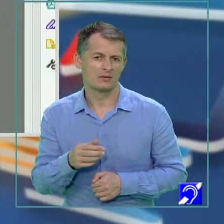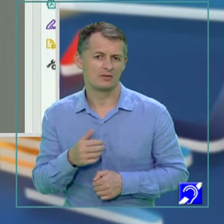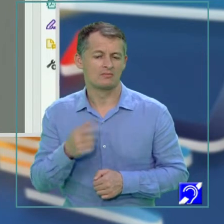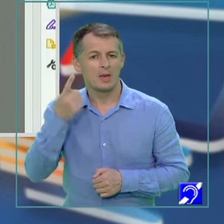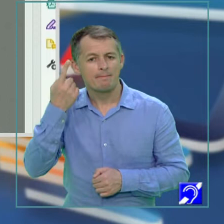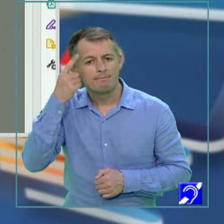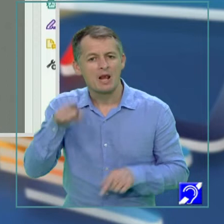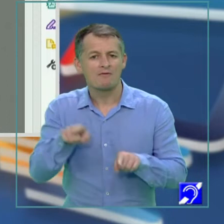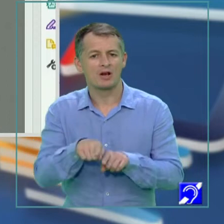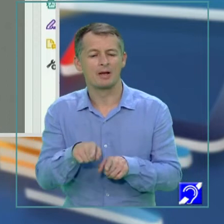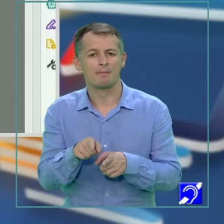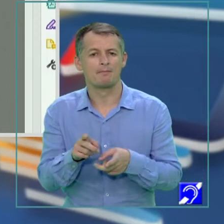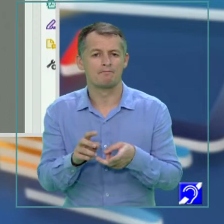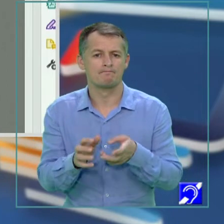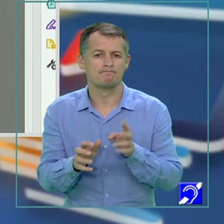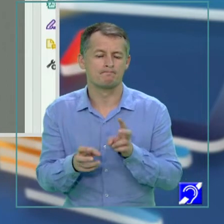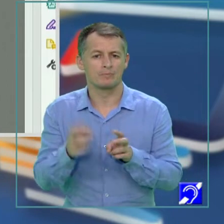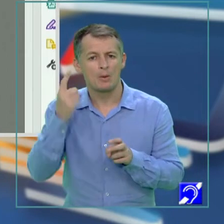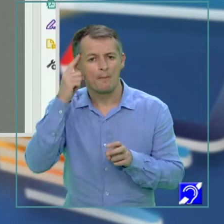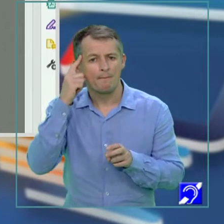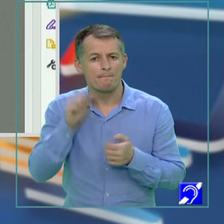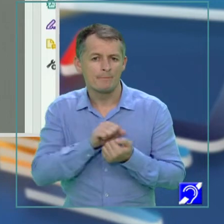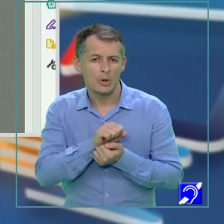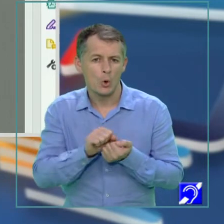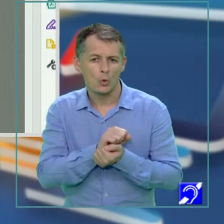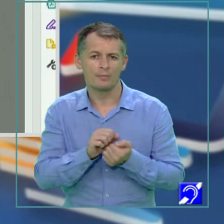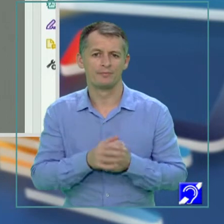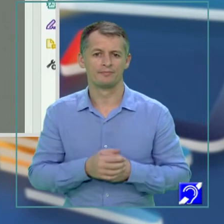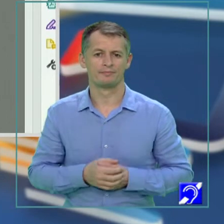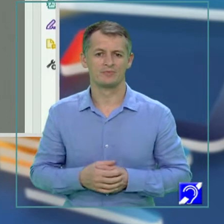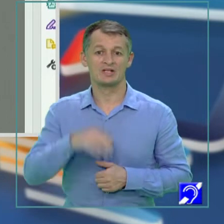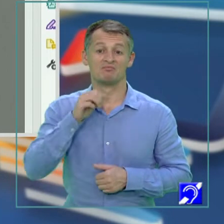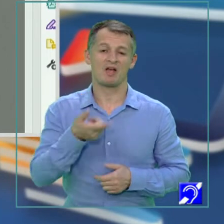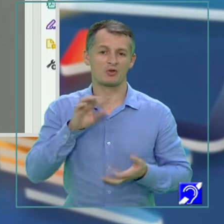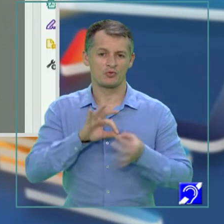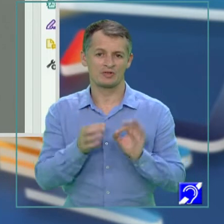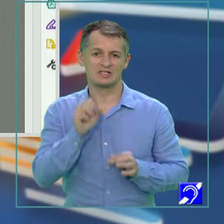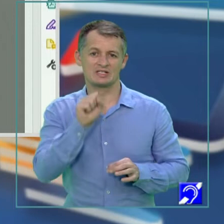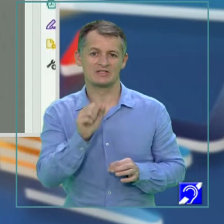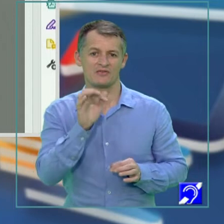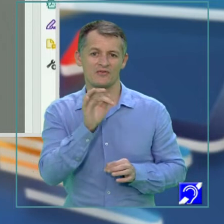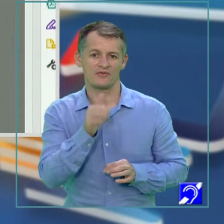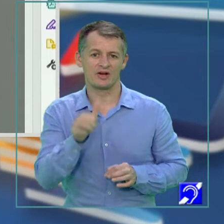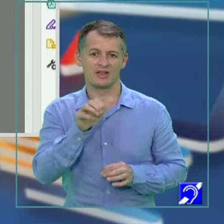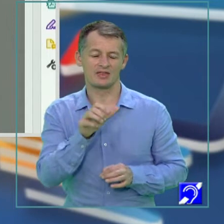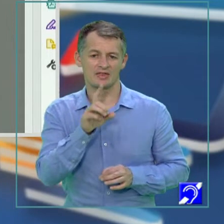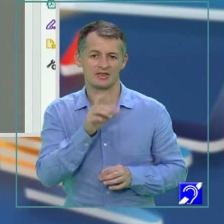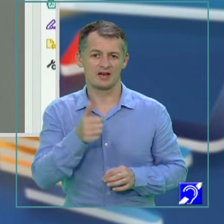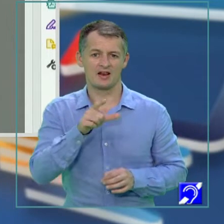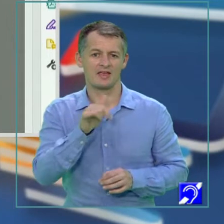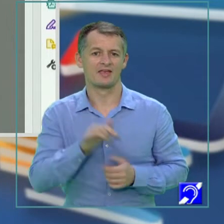văzut termenul explicați, fădălie, care este un regionalist și că